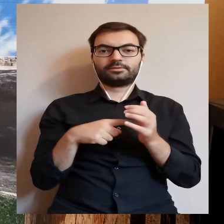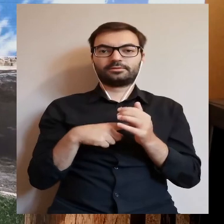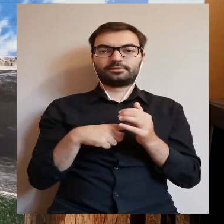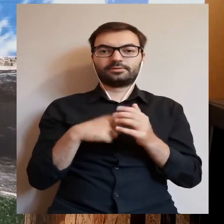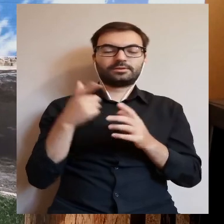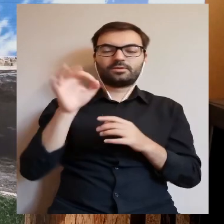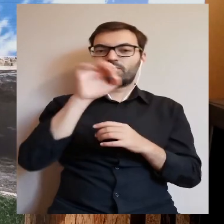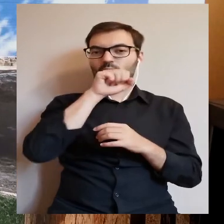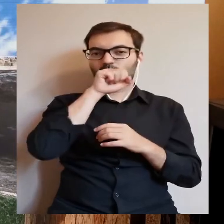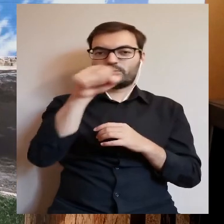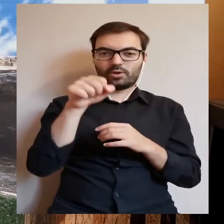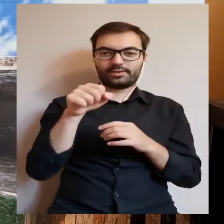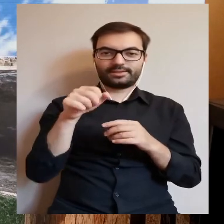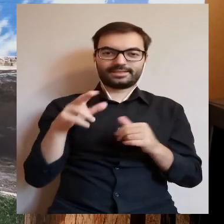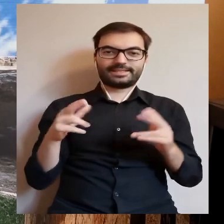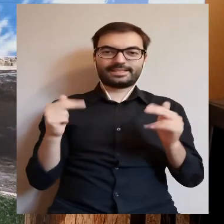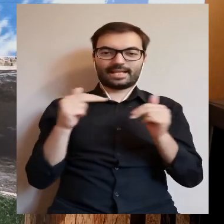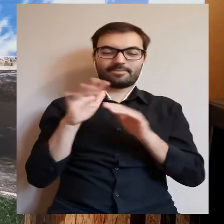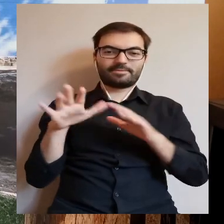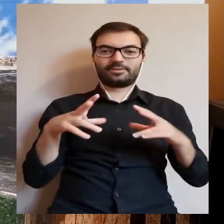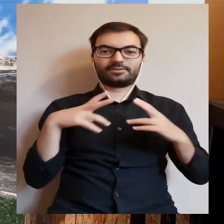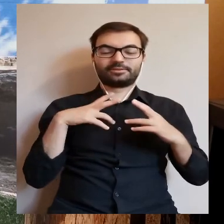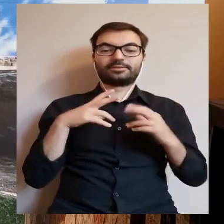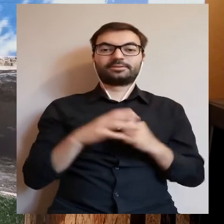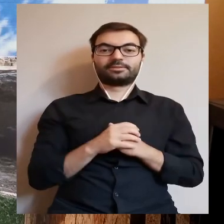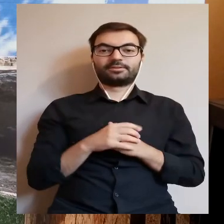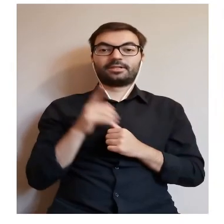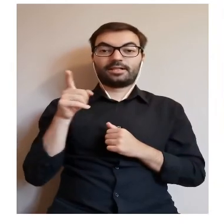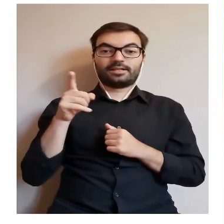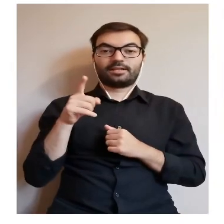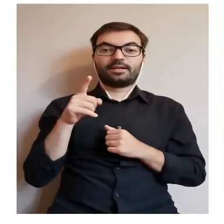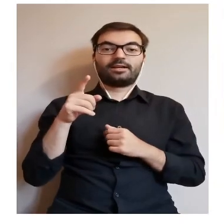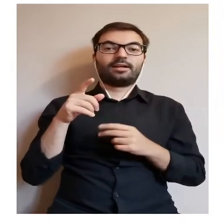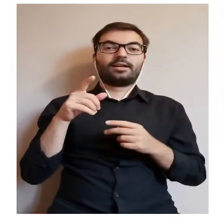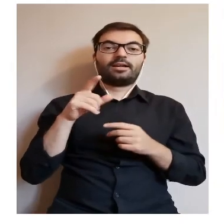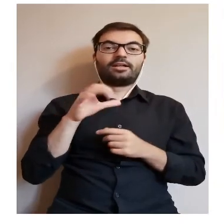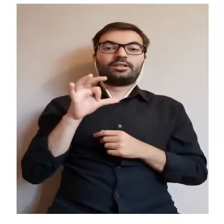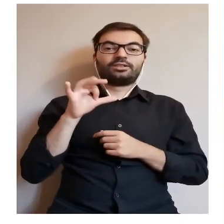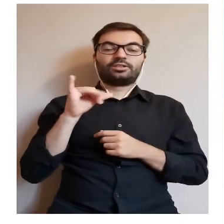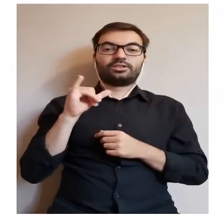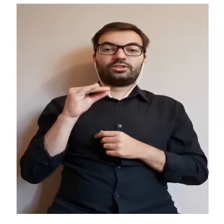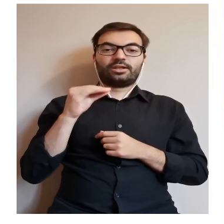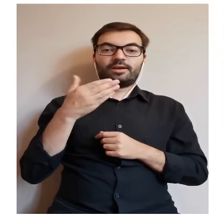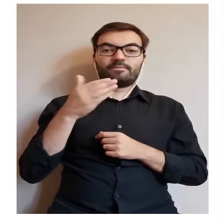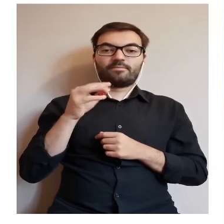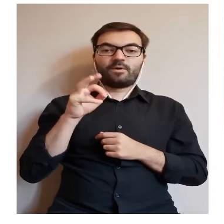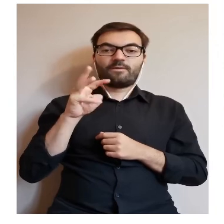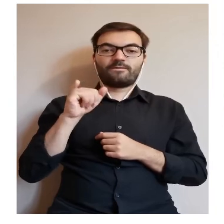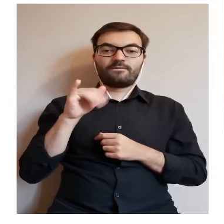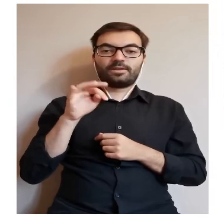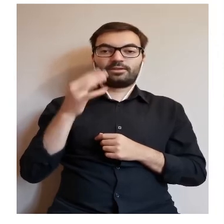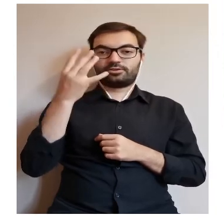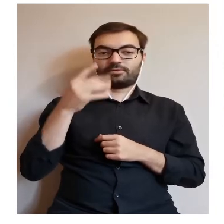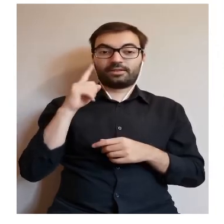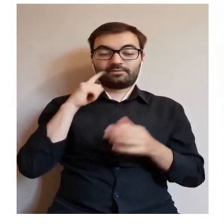bardzo szybko jego ulubioną rezydencją. Tam zresztą dokonał swoich dni, ks. Siemowit IV,